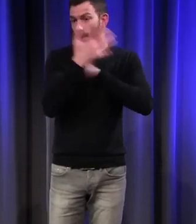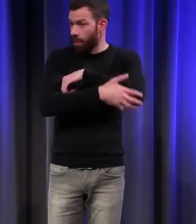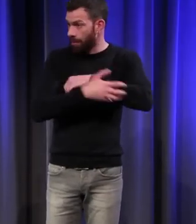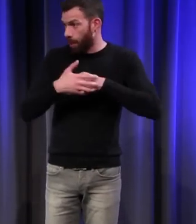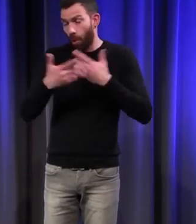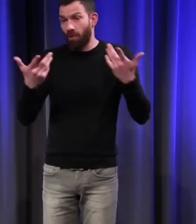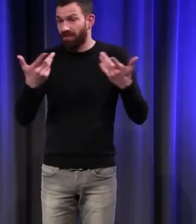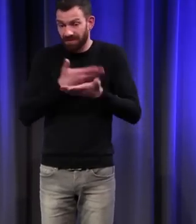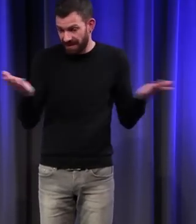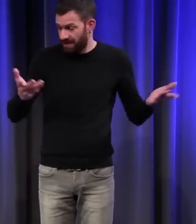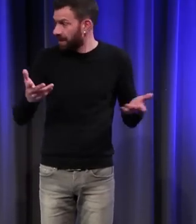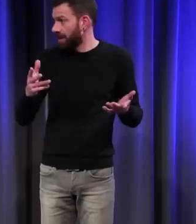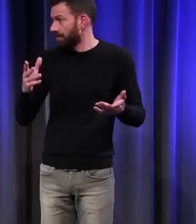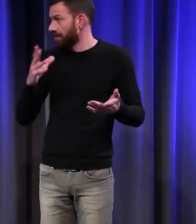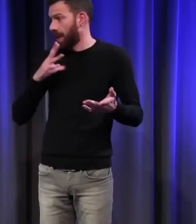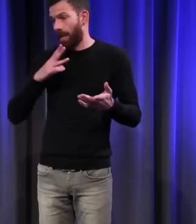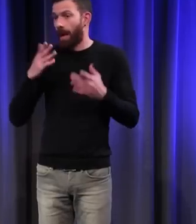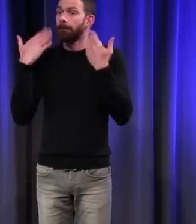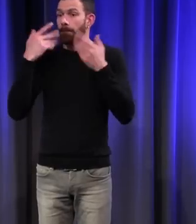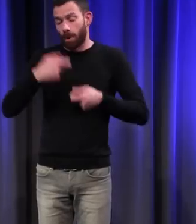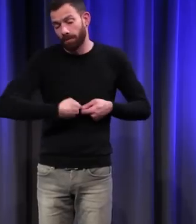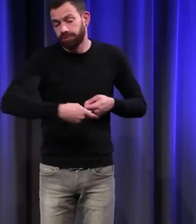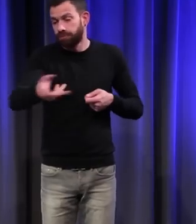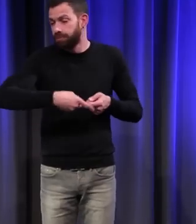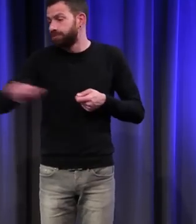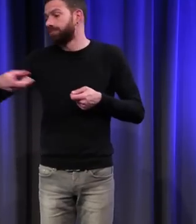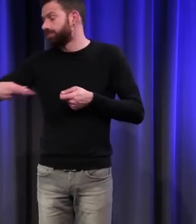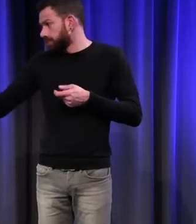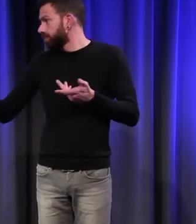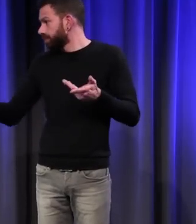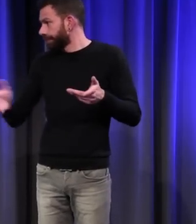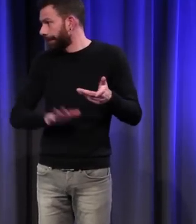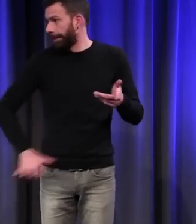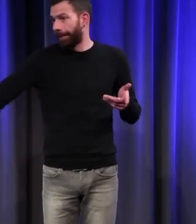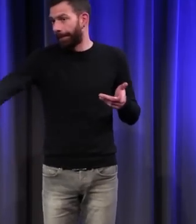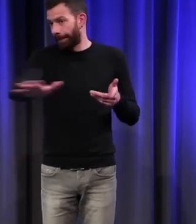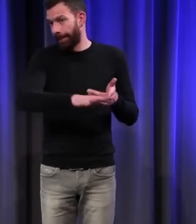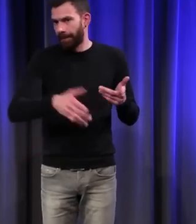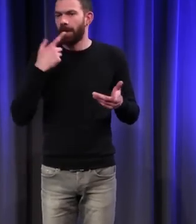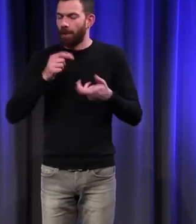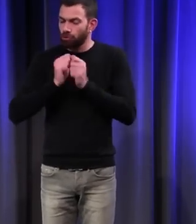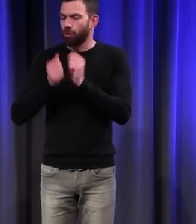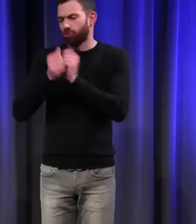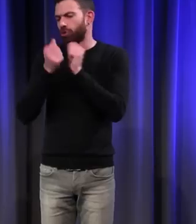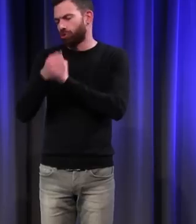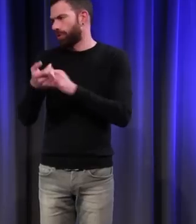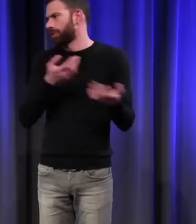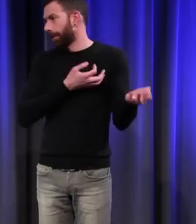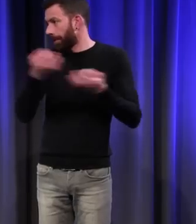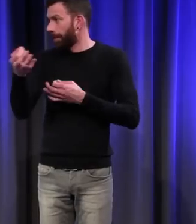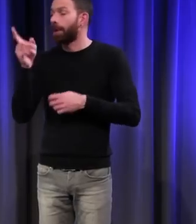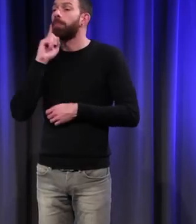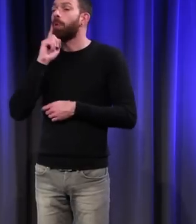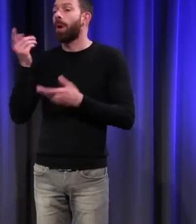ce qu'on appelle des jonchées, des jonchées de menthe associées à autre chose, mais surtout de menthe, renouvelées assez fréquemment puisque la